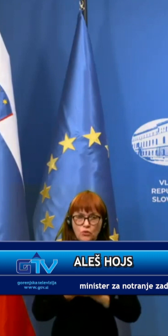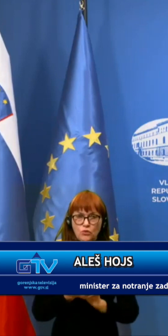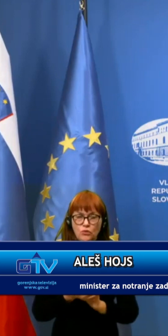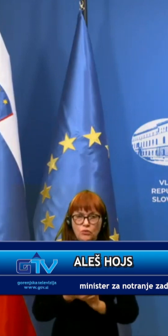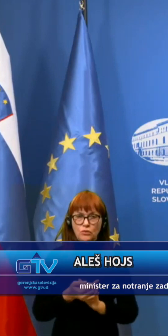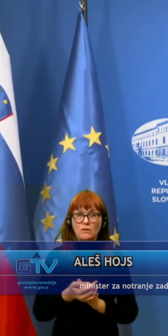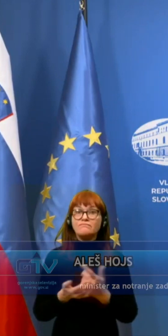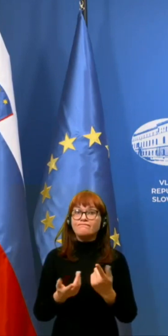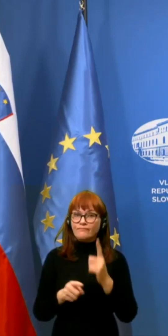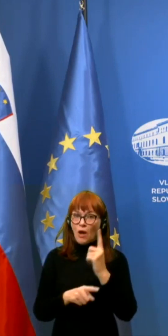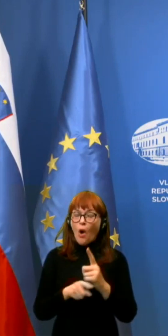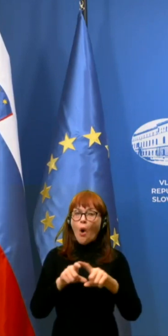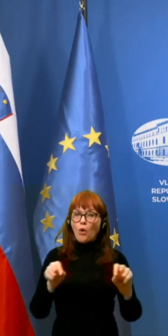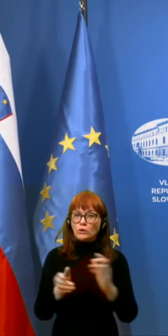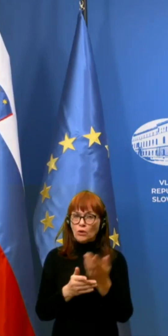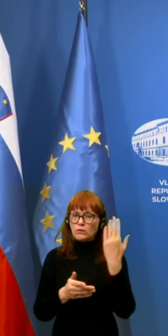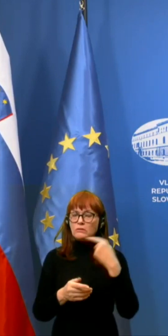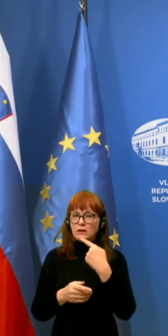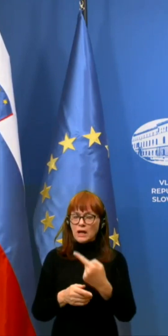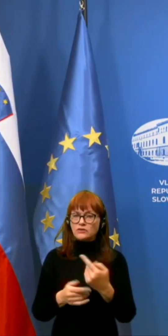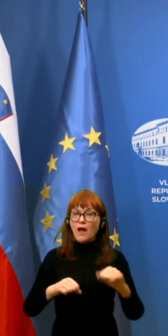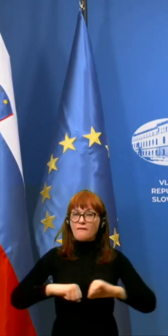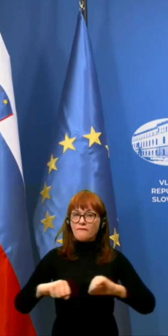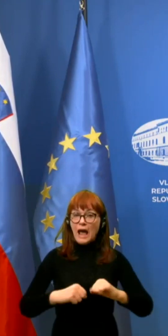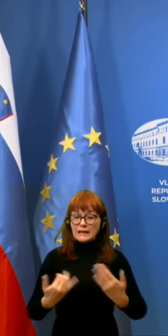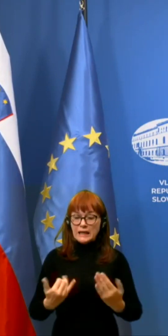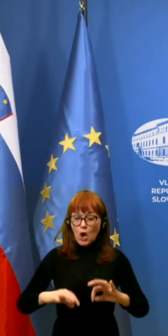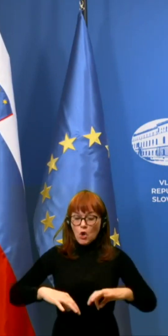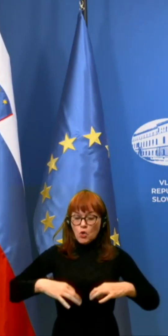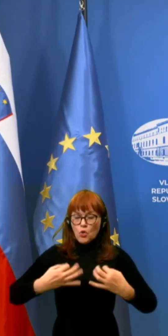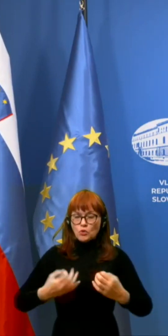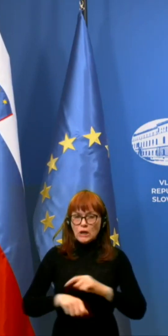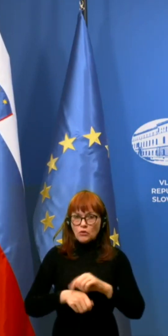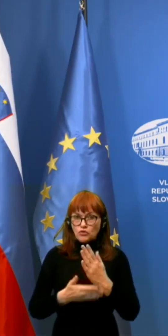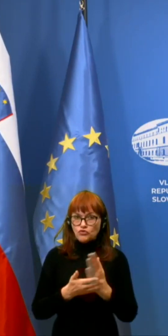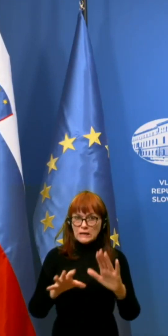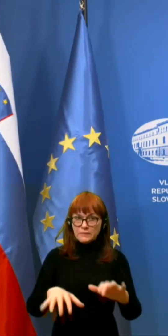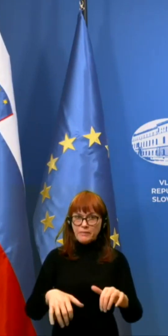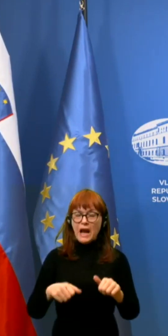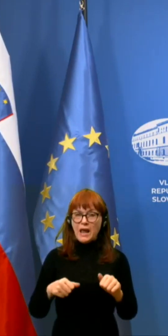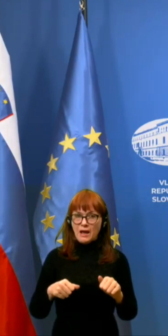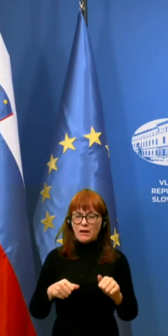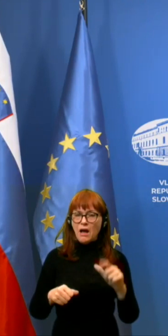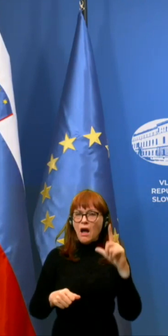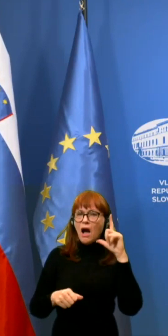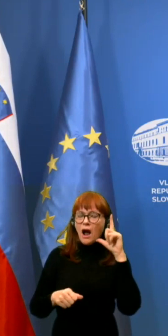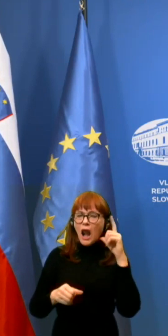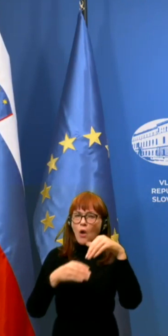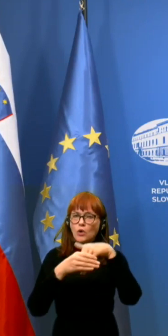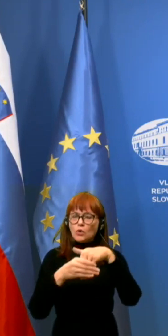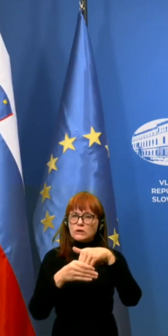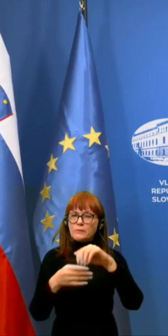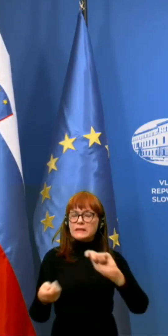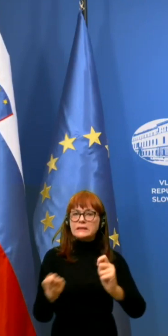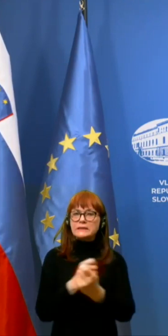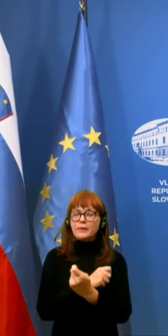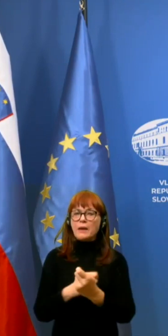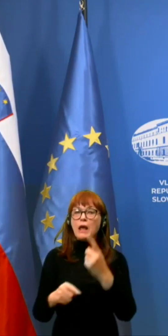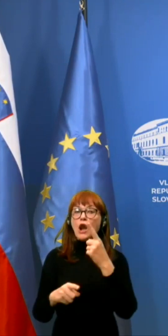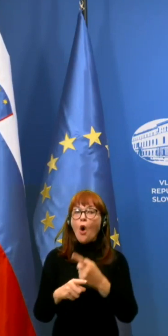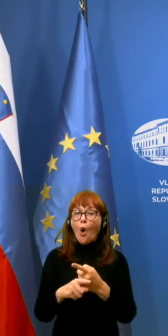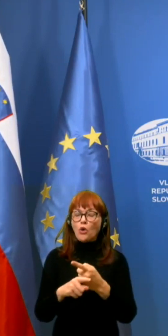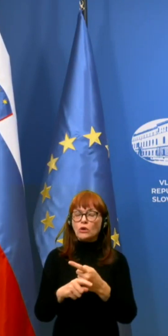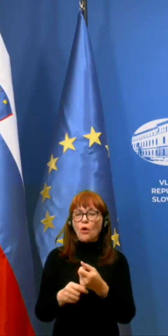Pregre za odlok, kot rečeno, ki ga je vlada v današnjih jutrnih urah že sprejela, glavne vsebinske spremembe odloka